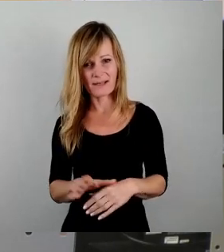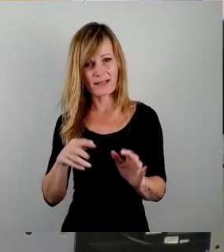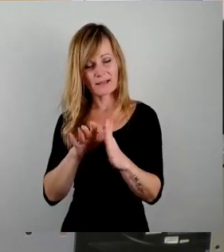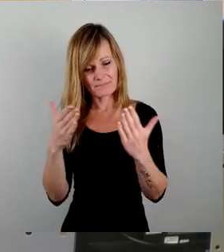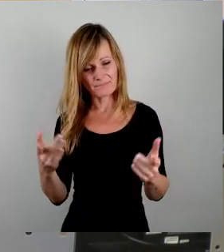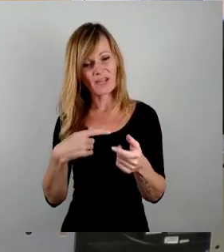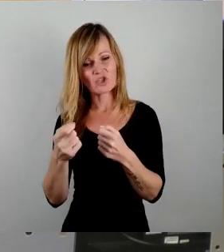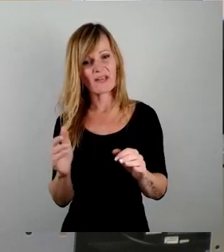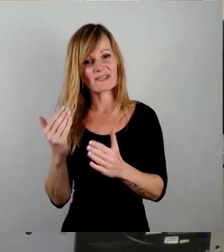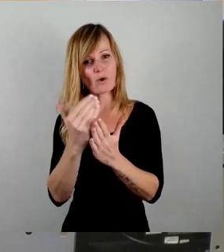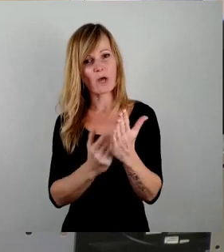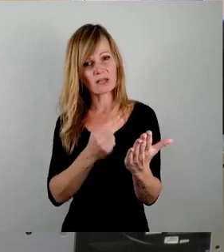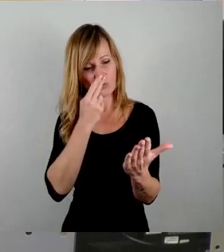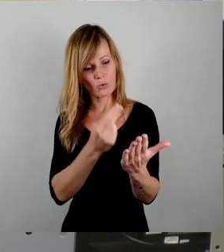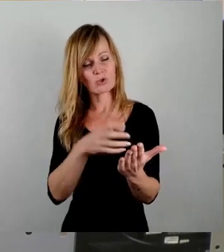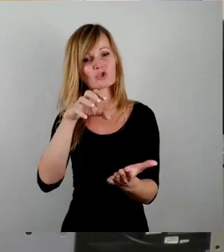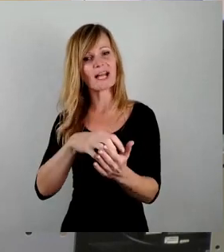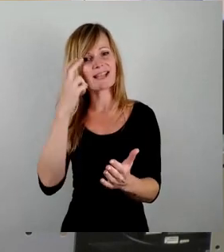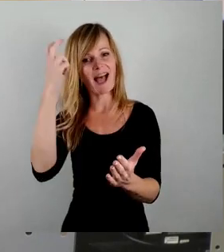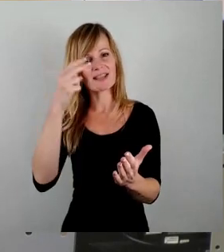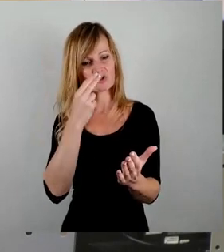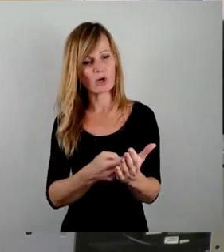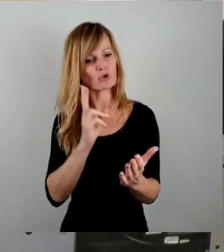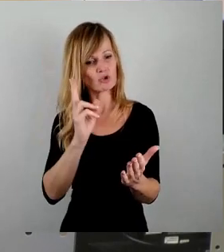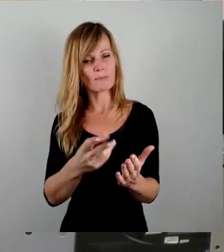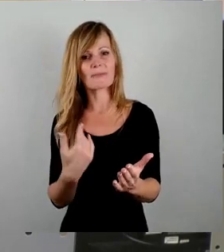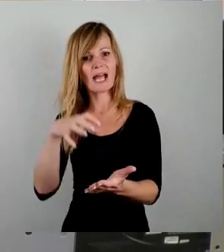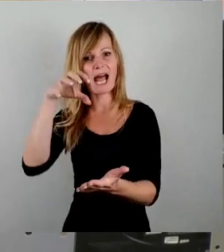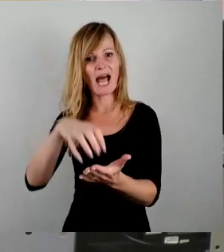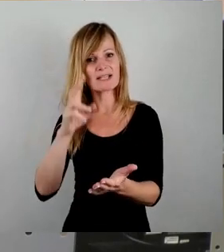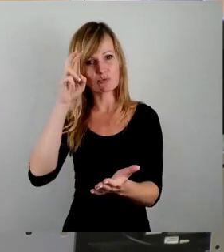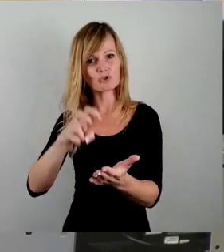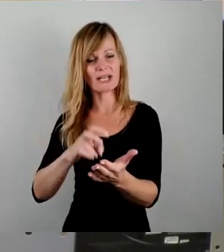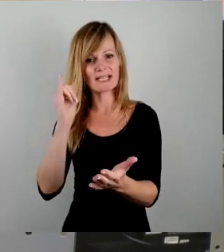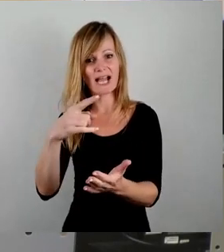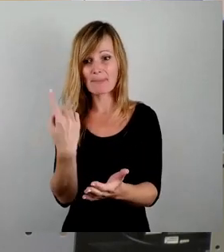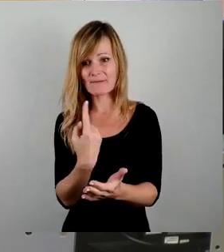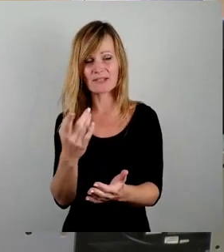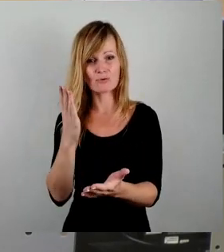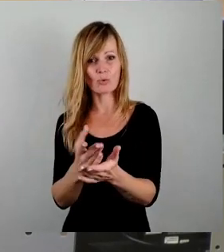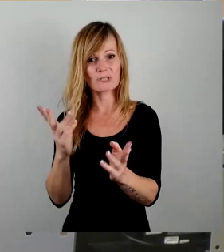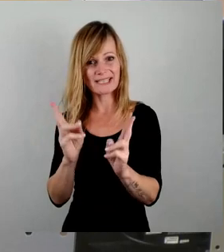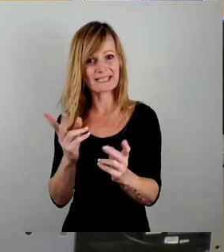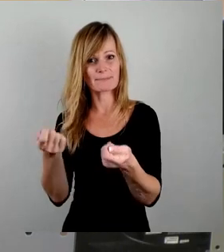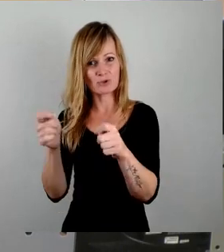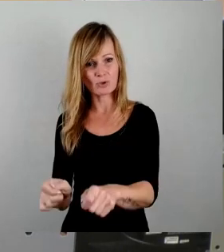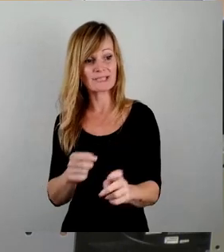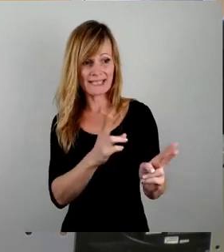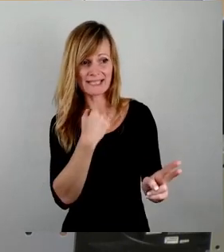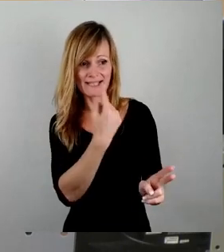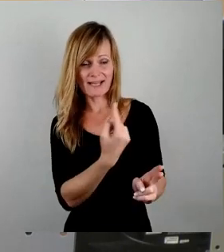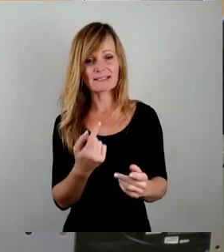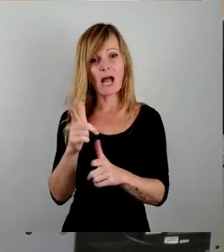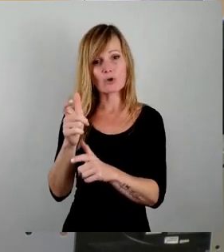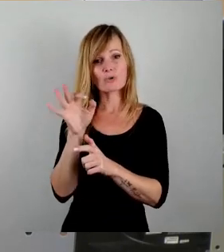Ihnen zwar recht. Es ist ein Thema, das in die Zuständigkeit des Rates fällt. Der hat aber schon längst beschlossen, wie Sie richtig gesagt haben, in dem Fall der Ausschuss für